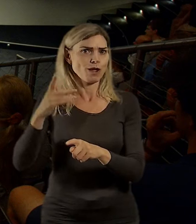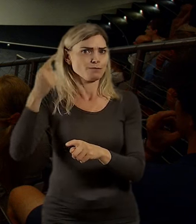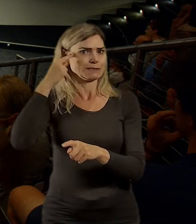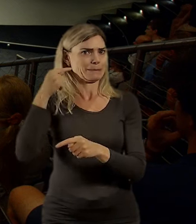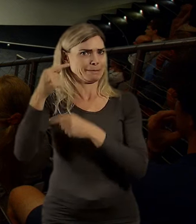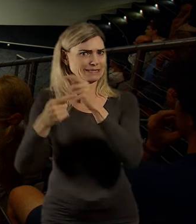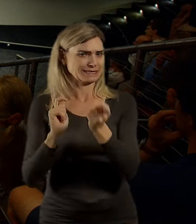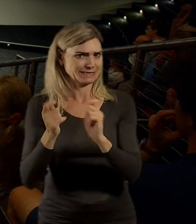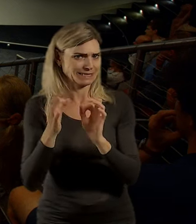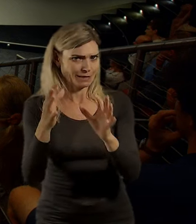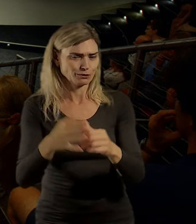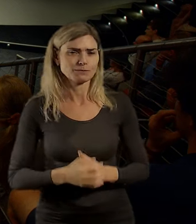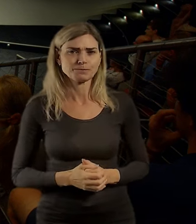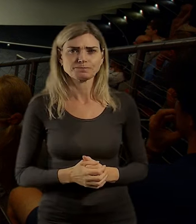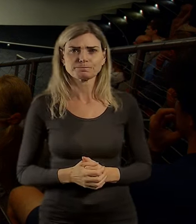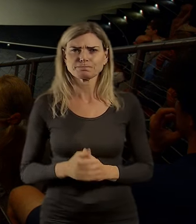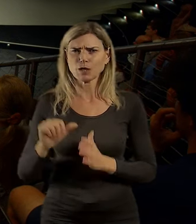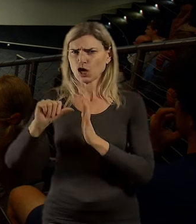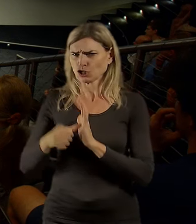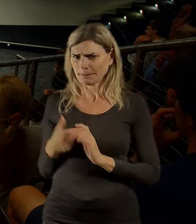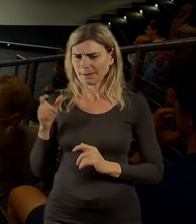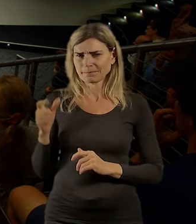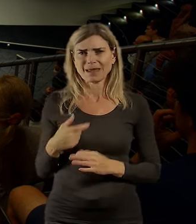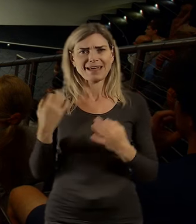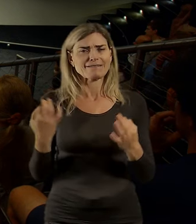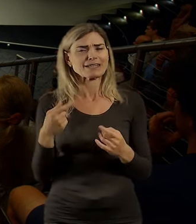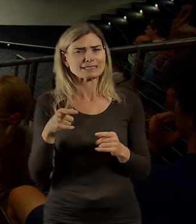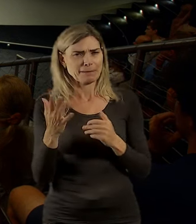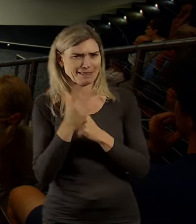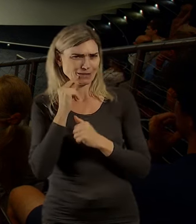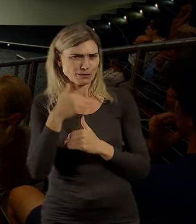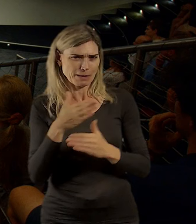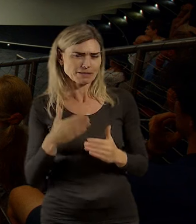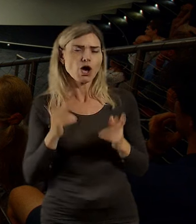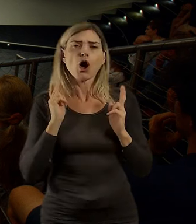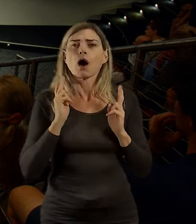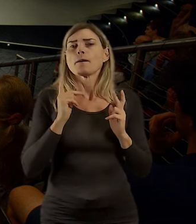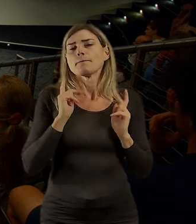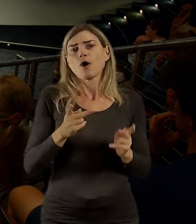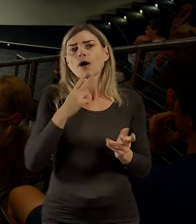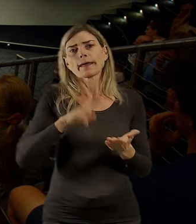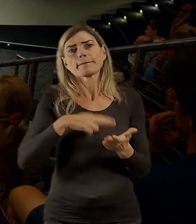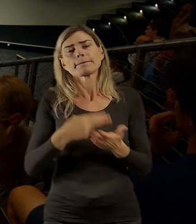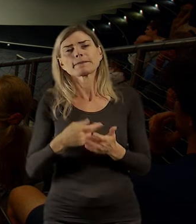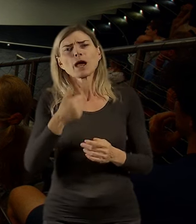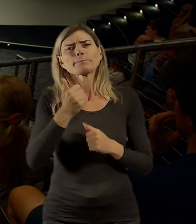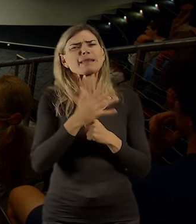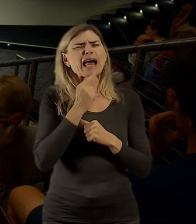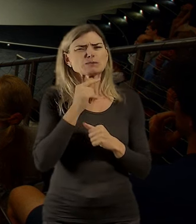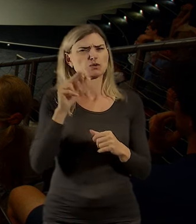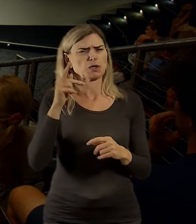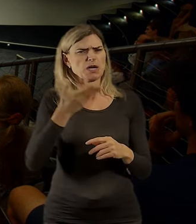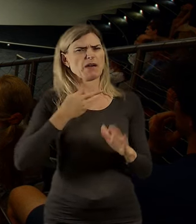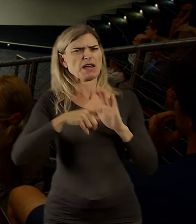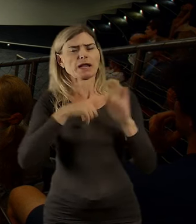že my jsme mohli možná udělat jako vlastní brand z toho 15. notové města, že bychom říkali čtvrťhodinové město. pojďme do